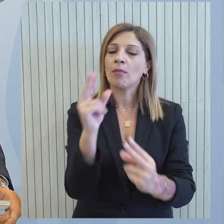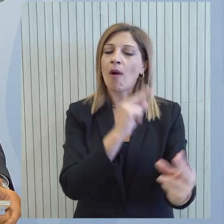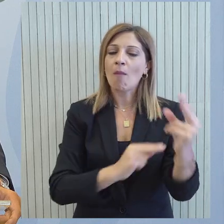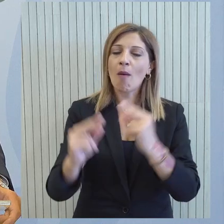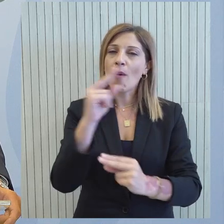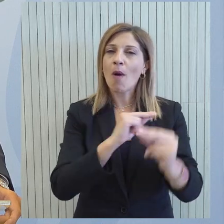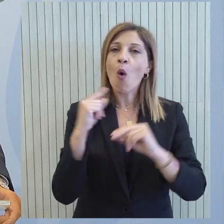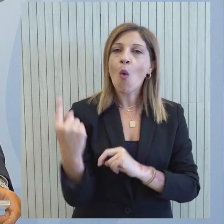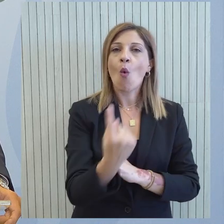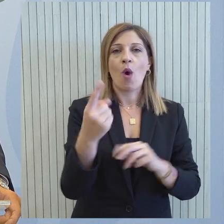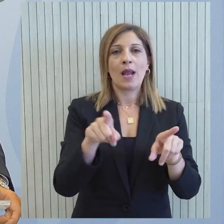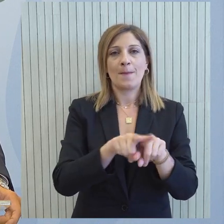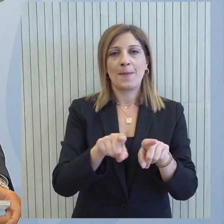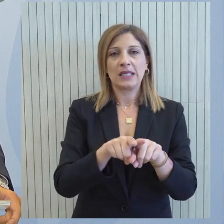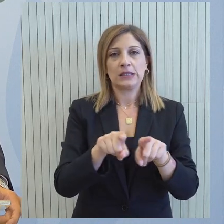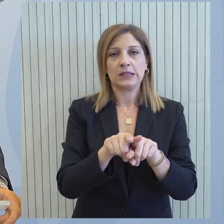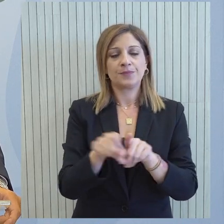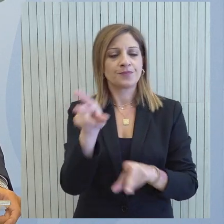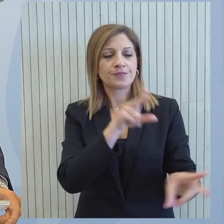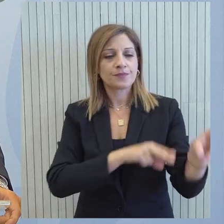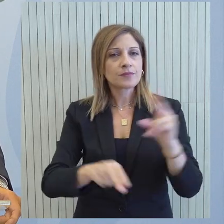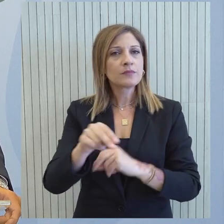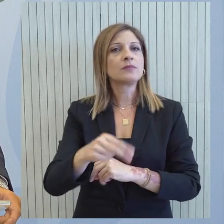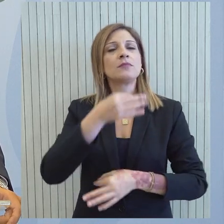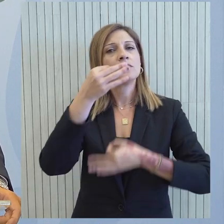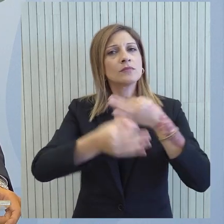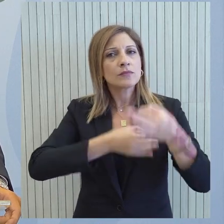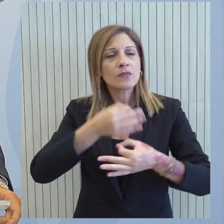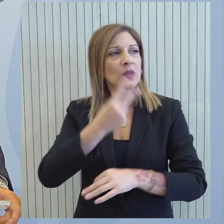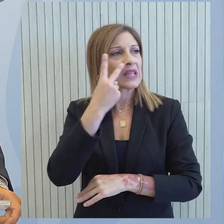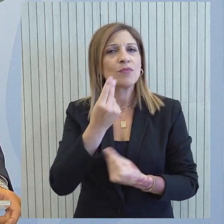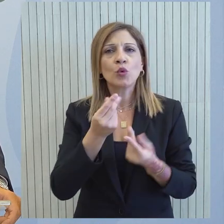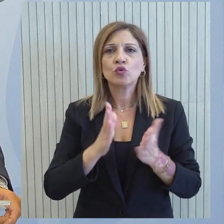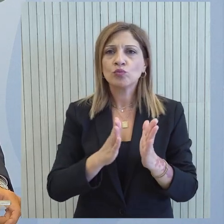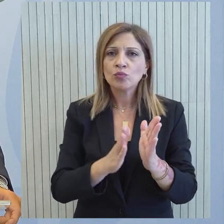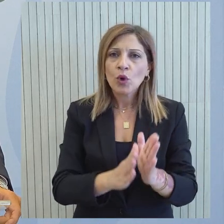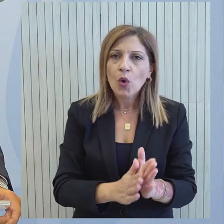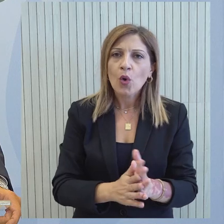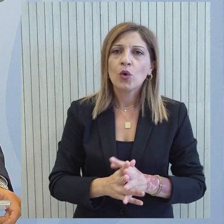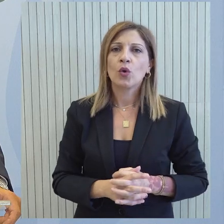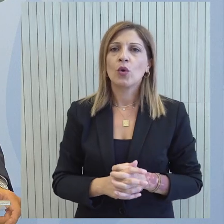συζητηθούν όλες αυτές τις επιτυχές με μια ενιαία ερμηνεία, με μια ενιαία